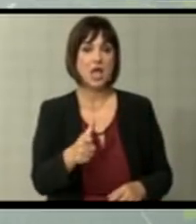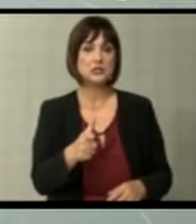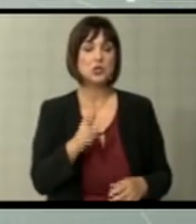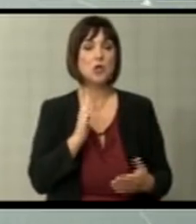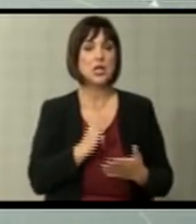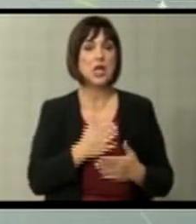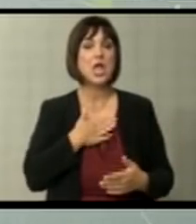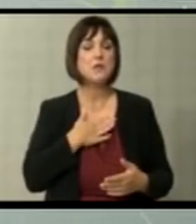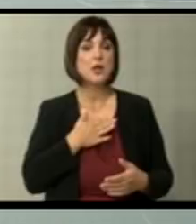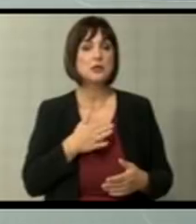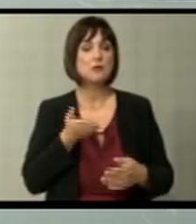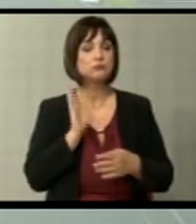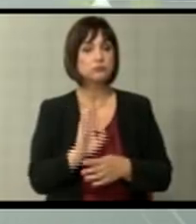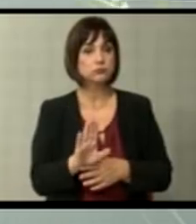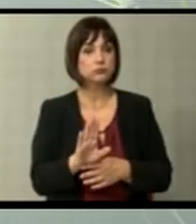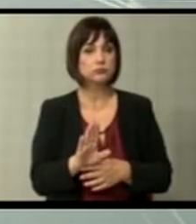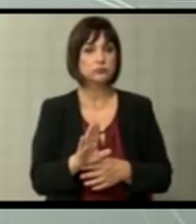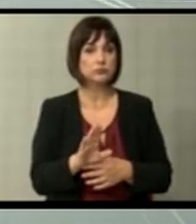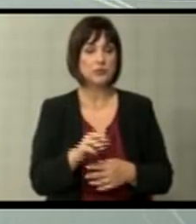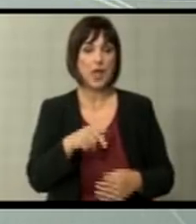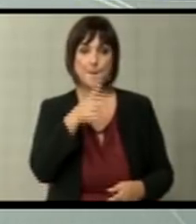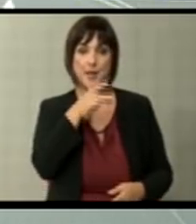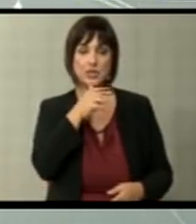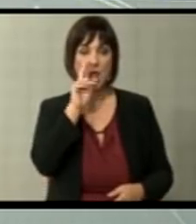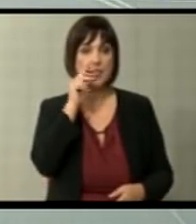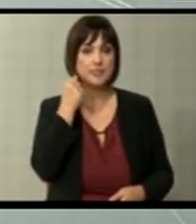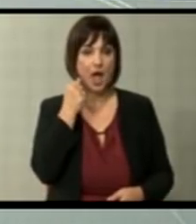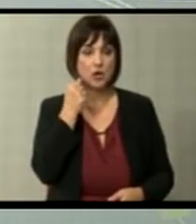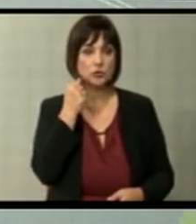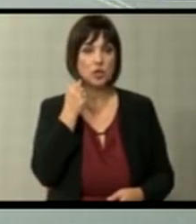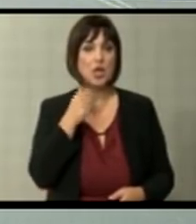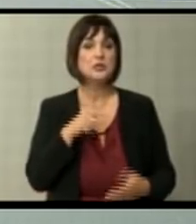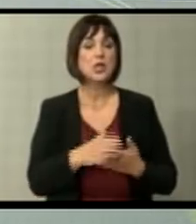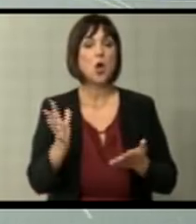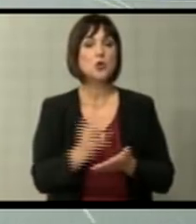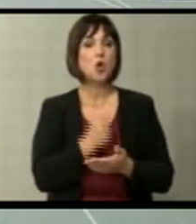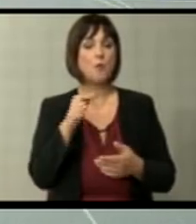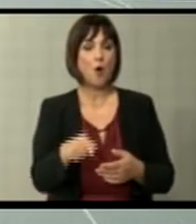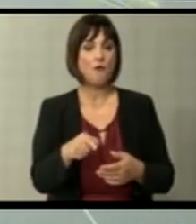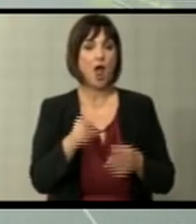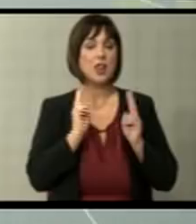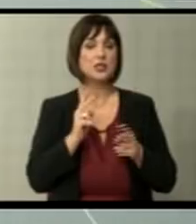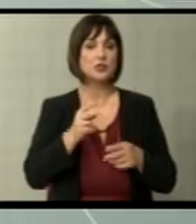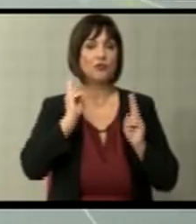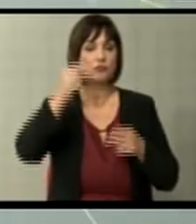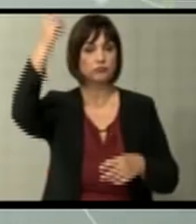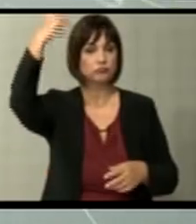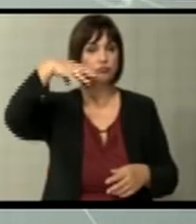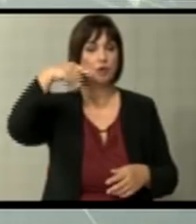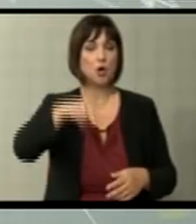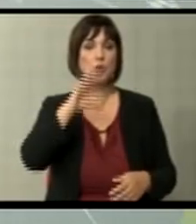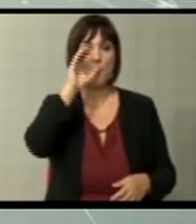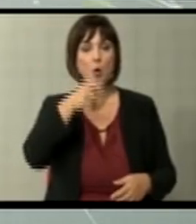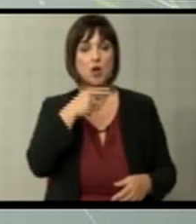дека имаме припадноста на македонскиот народ, за да го добијаме овој ладен туш сегу од Бугарија што